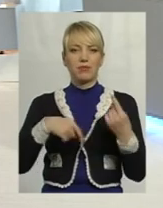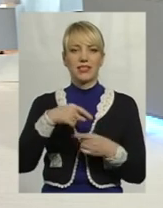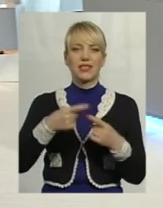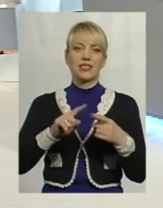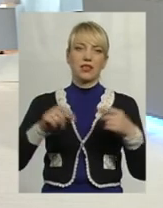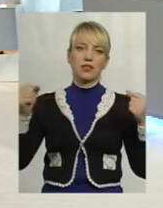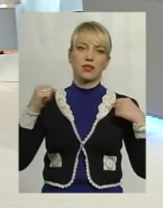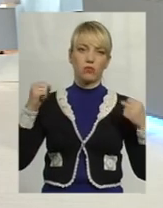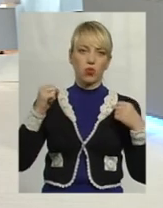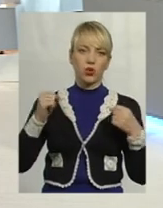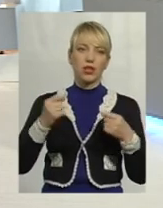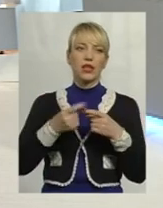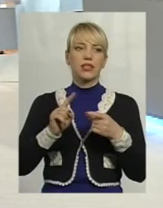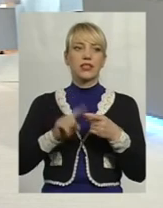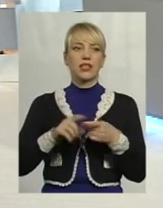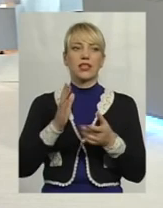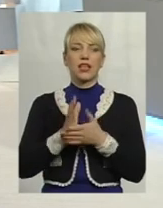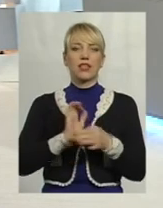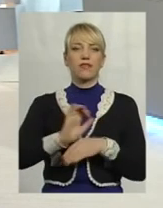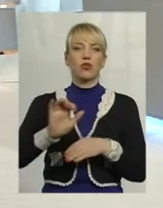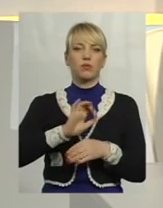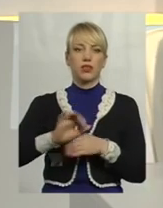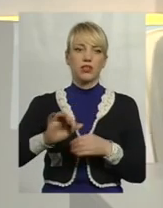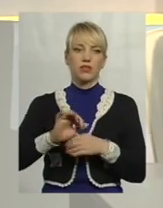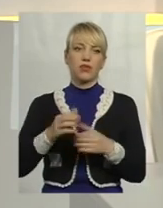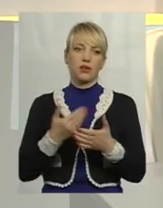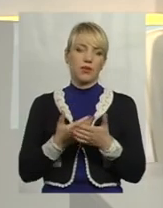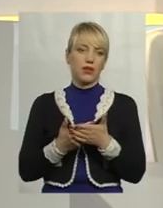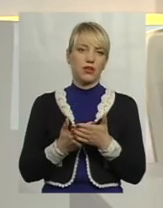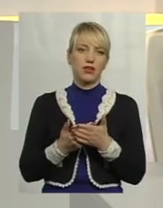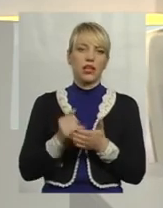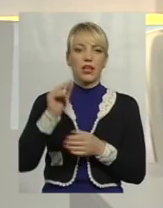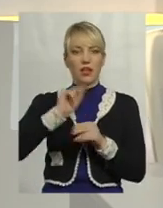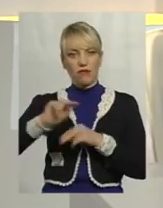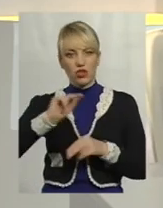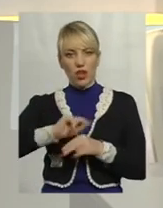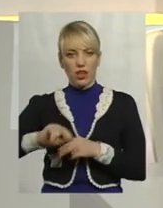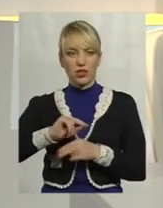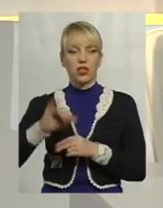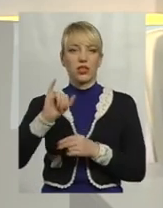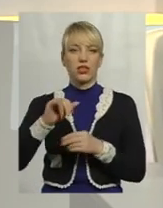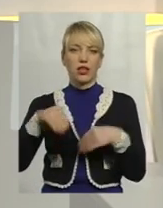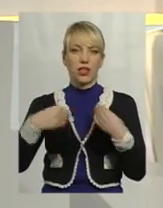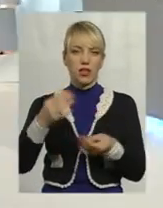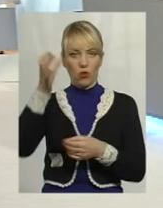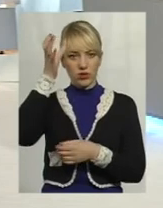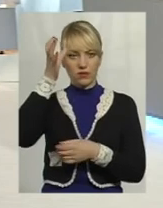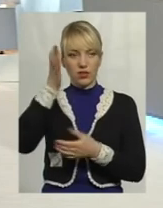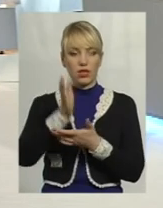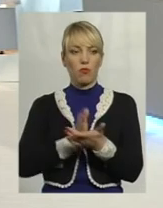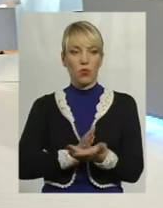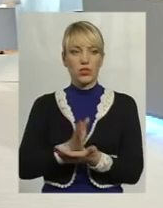спорт, це і виробництво, наприклад, і навчання, тобто надання освітніх послуг.